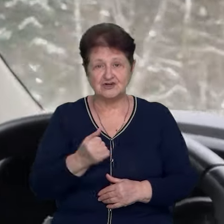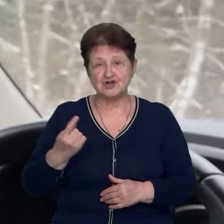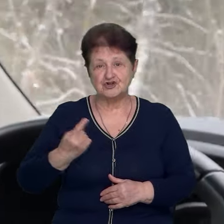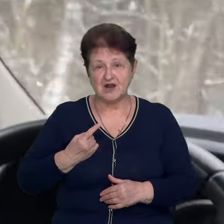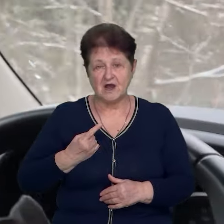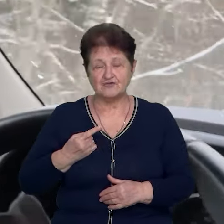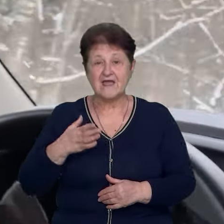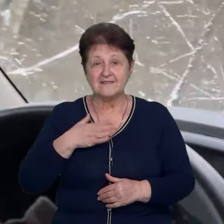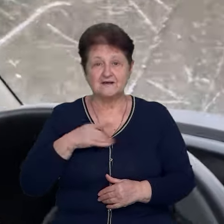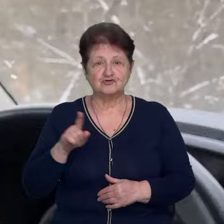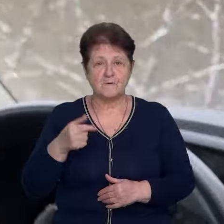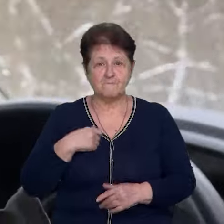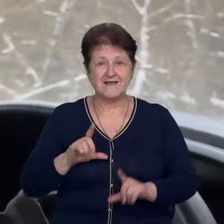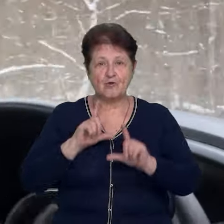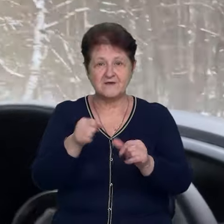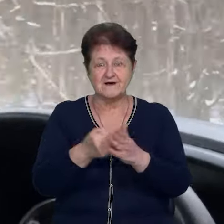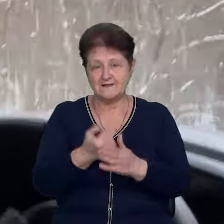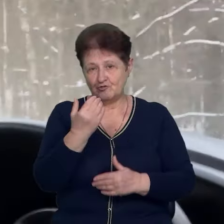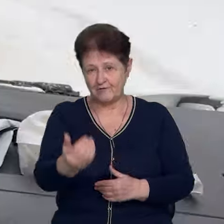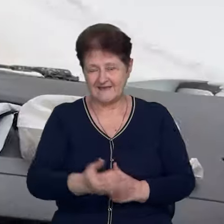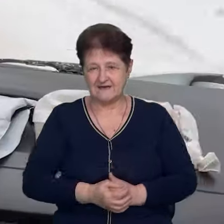чекають на нас, щоб ми доїхали до них.